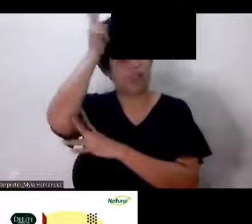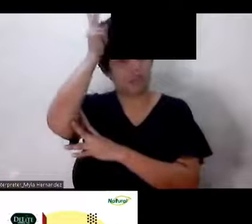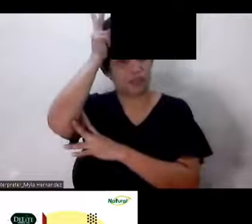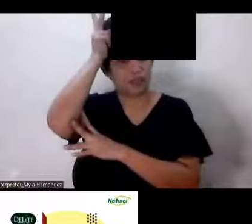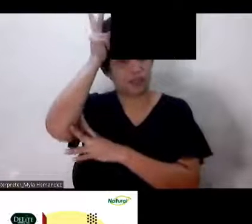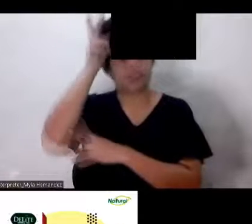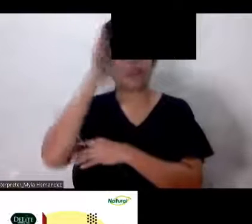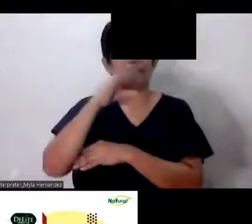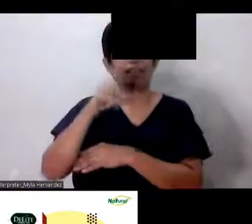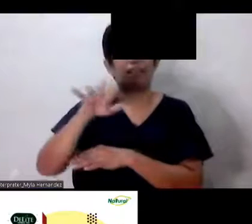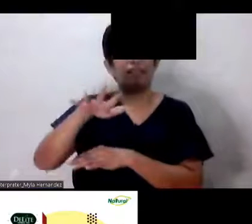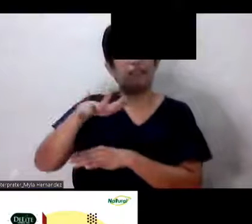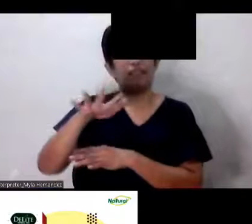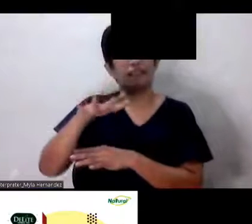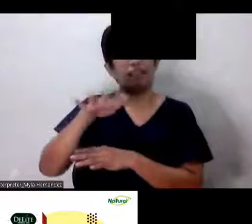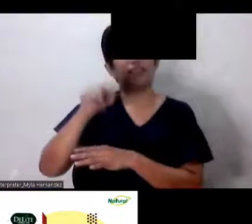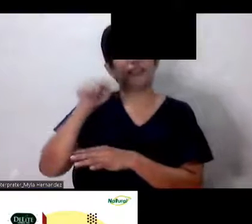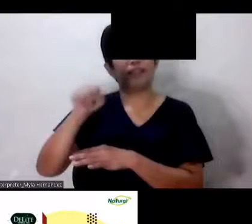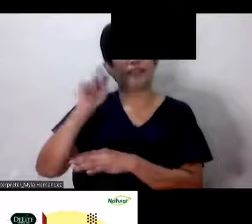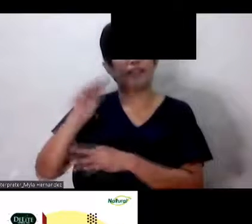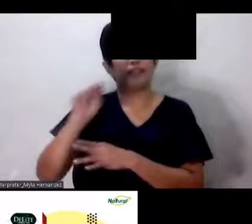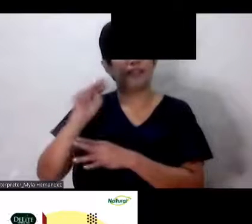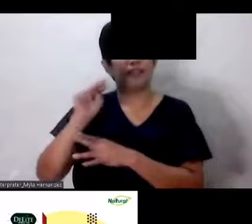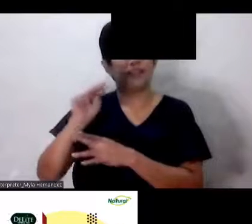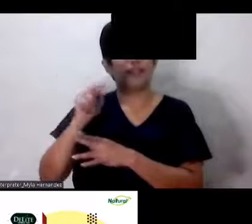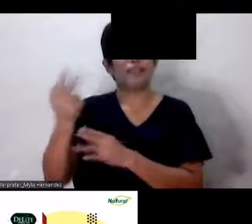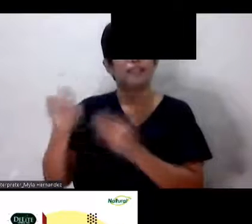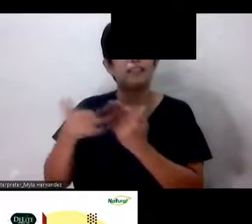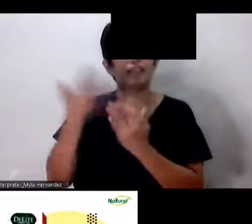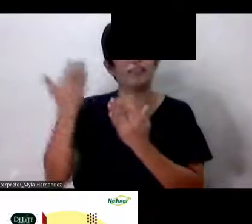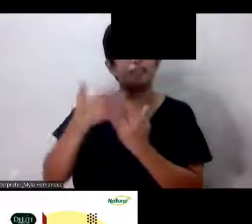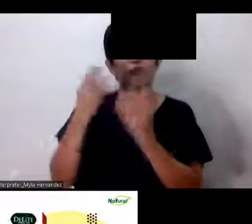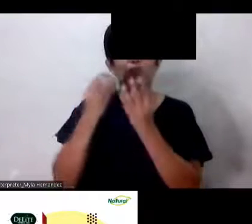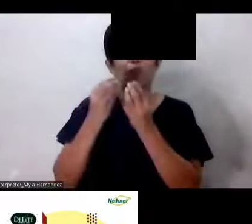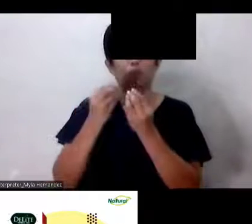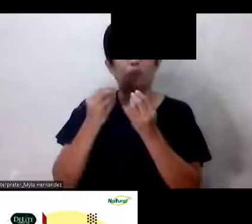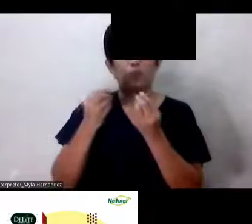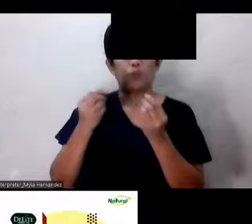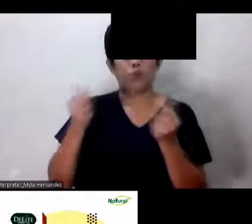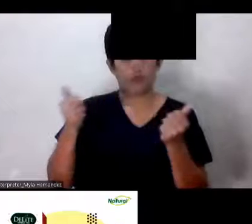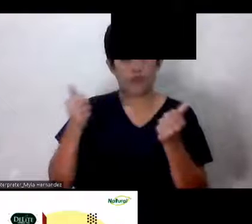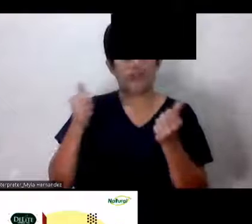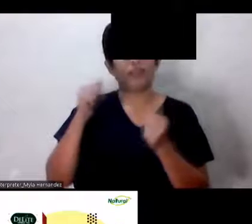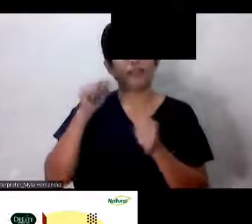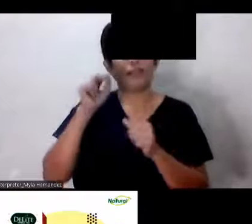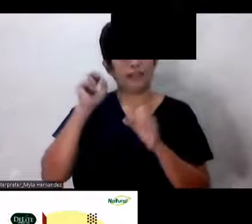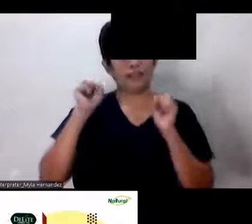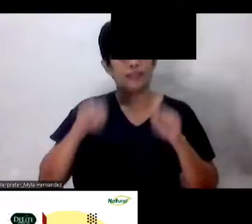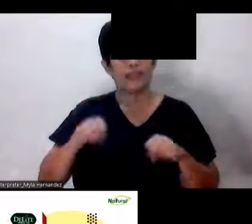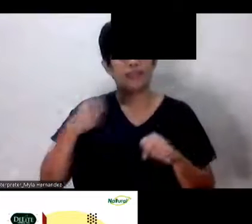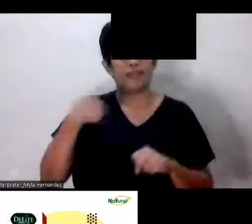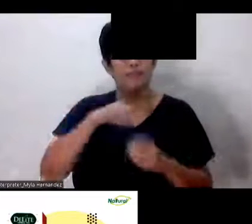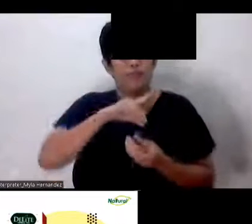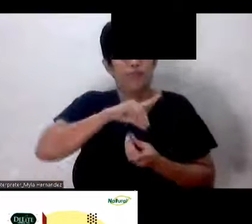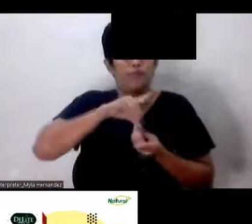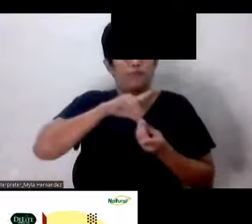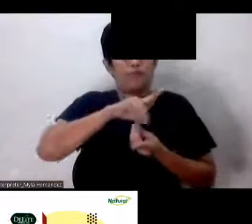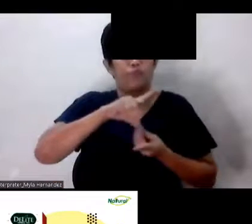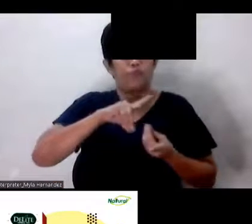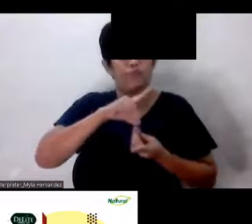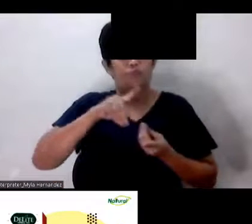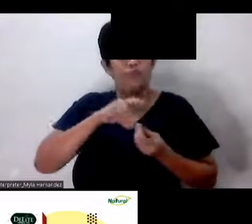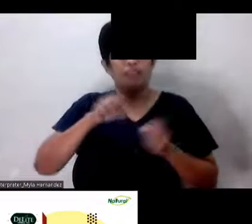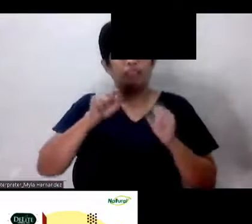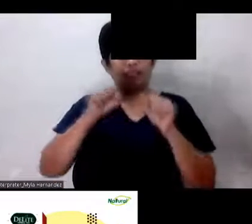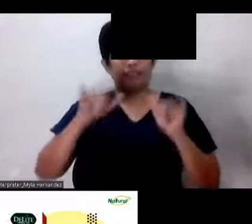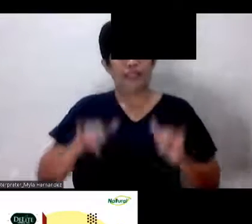medyo yung po yung ating Kailangan na Madaling natutunaw po yan At madaling kaya Ng ating digestive system Isda